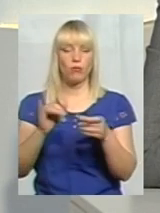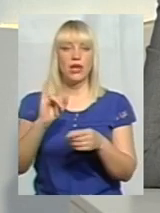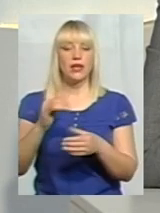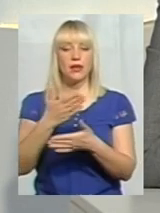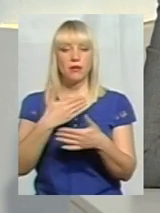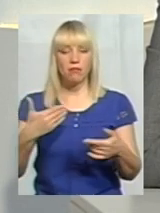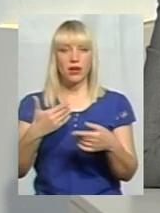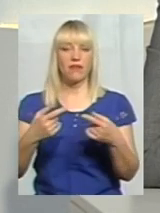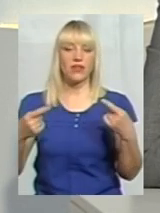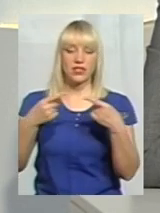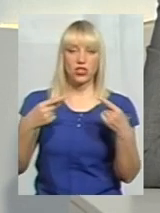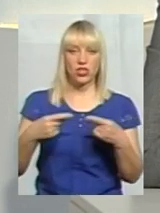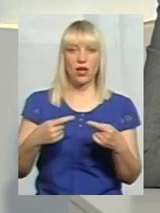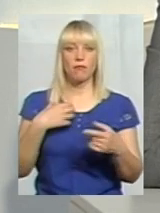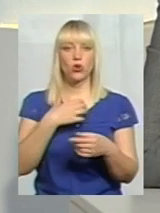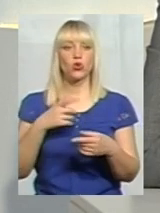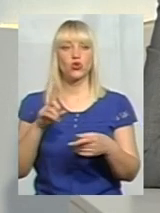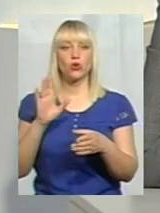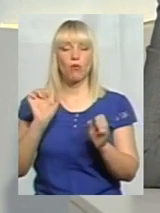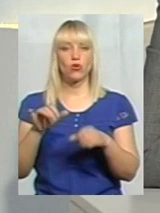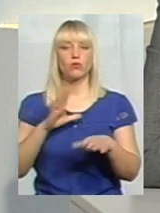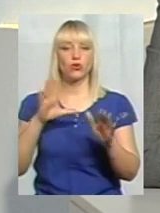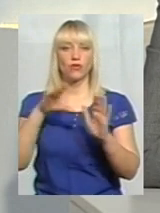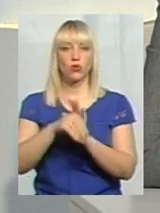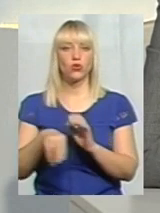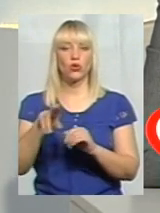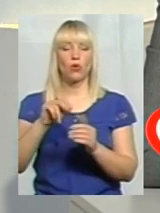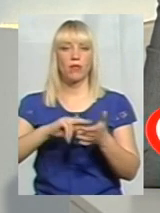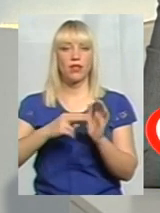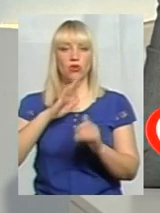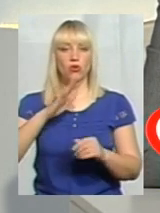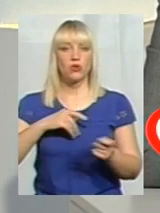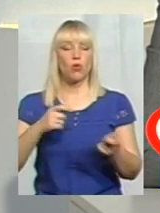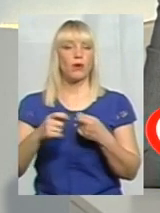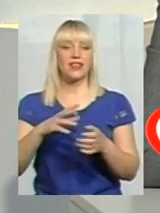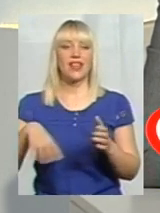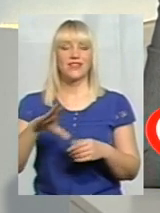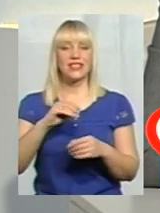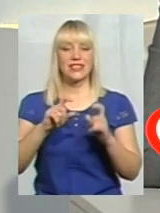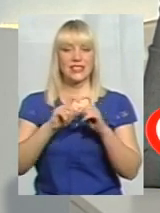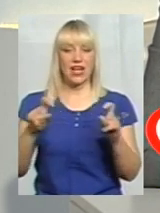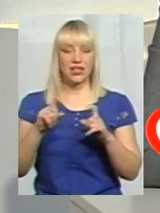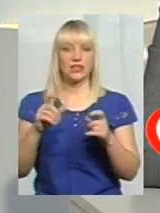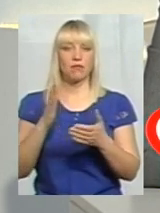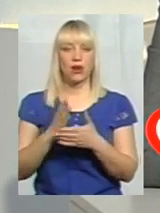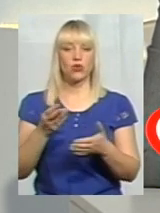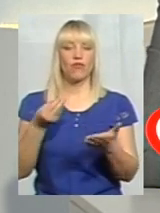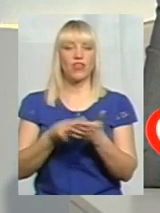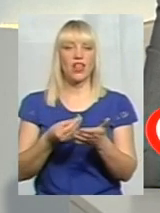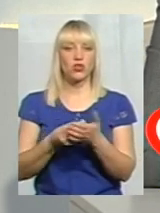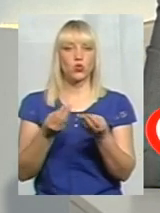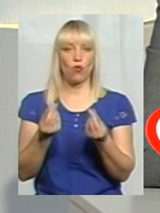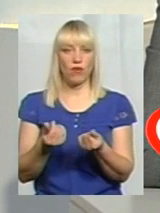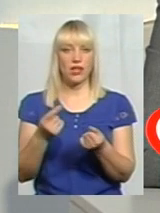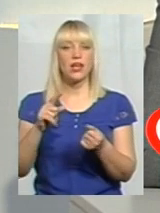пріоритети, що може бути включено до плану нашого управління. Але не всі заходи мають фінансування, тому що не сьогоднішній день, ви розумієте, що